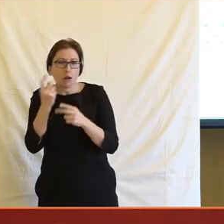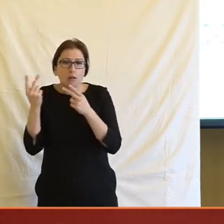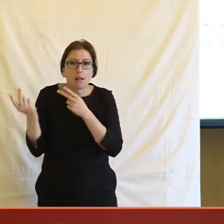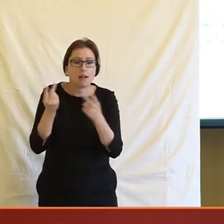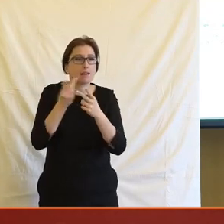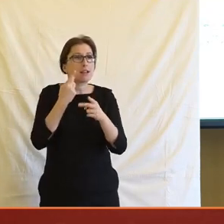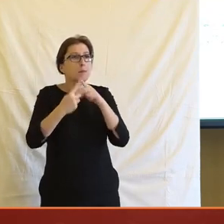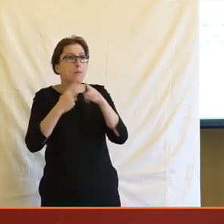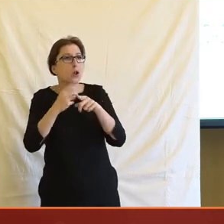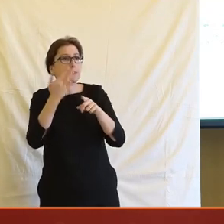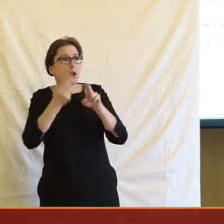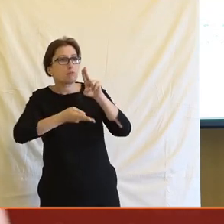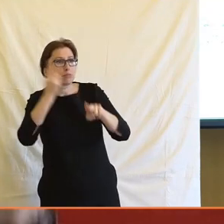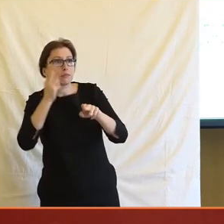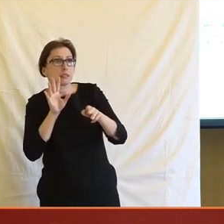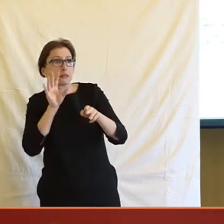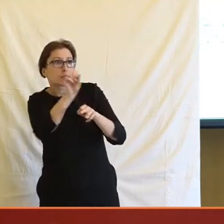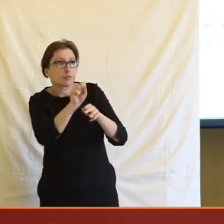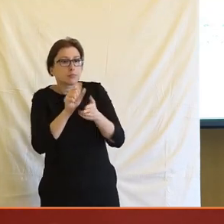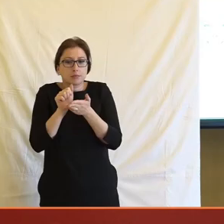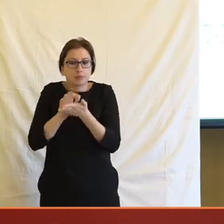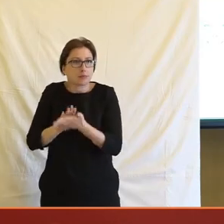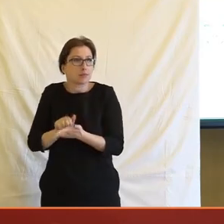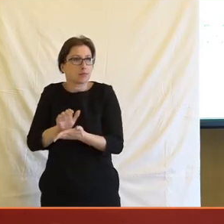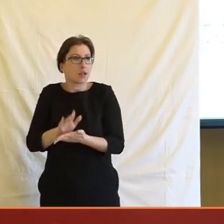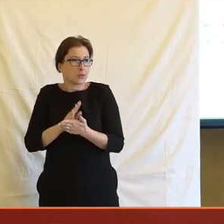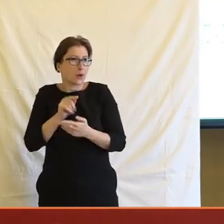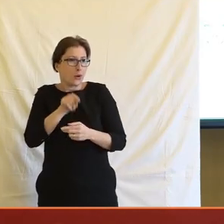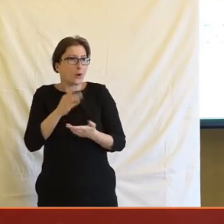že někde politik něco ukrad, zničil, prodal a tak dále.